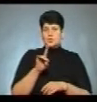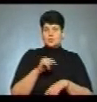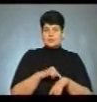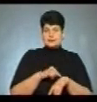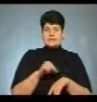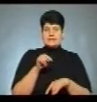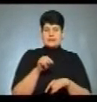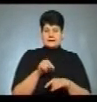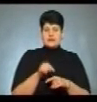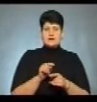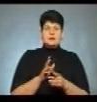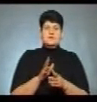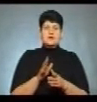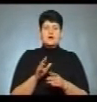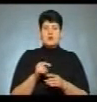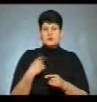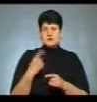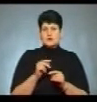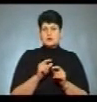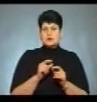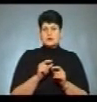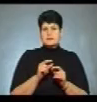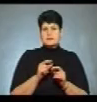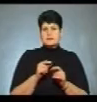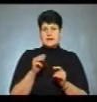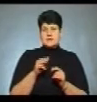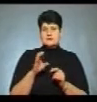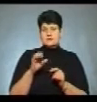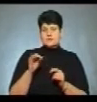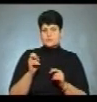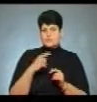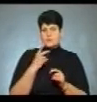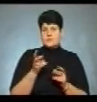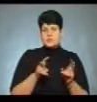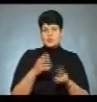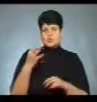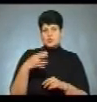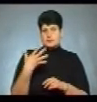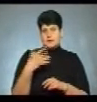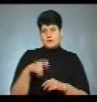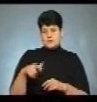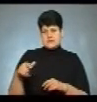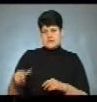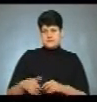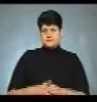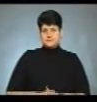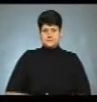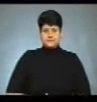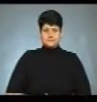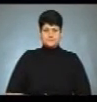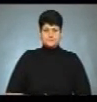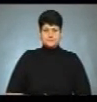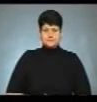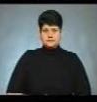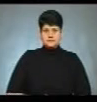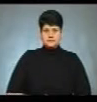неї, за словами прес-секретаря обласного штабу Валентина Наливайченка Тараса Савчука, прийшли 45 осіб. Анастасія Чачко, Юрій Багрій.